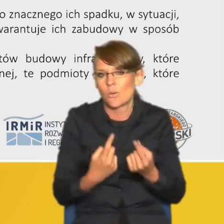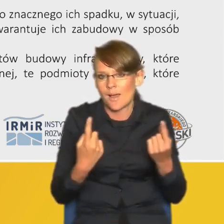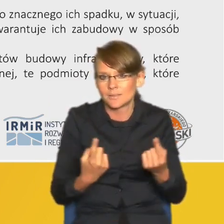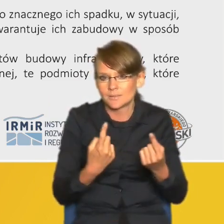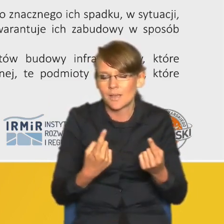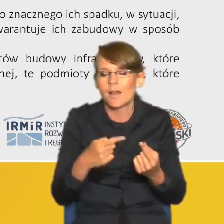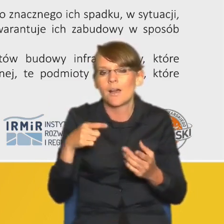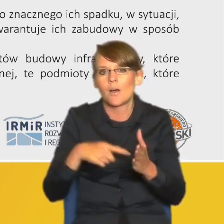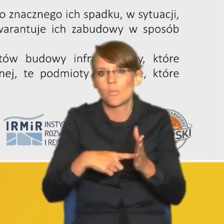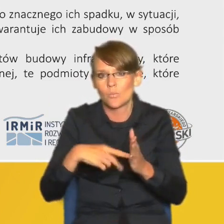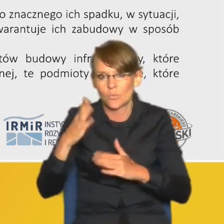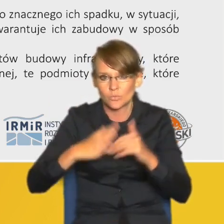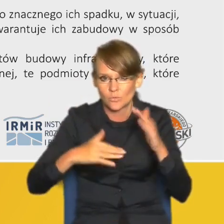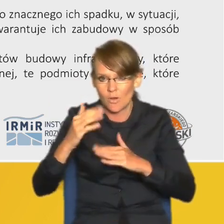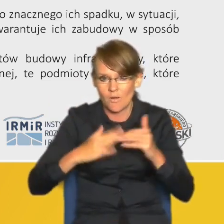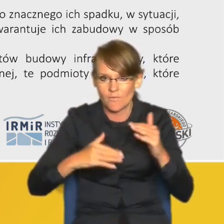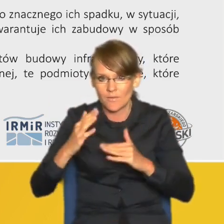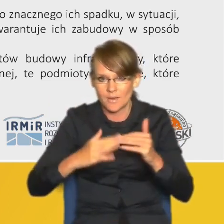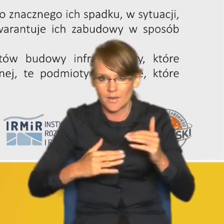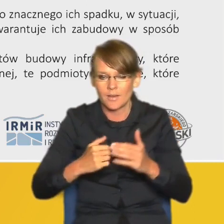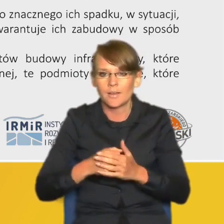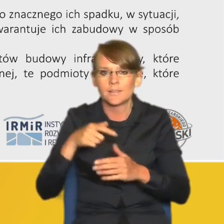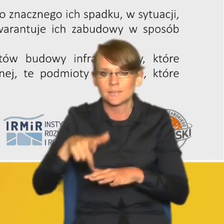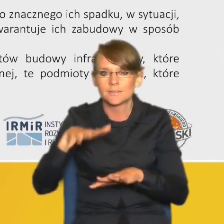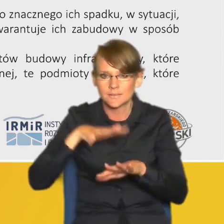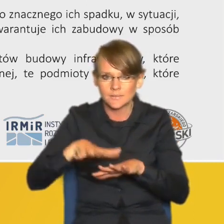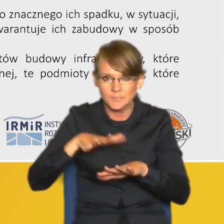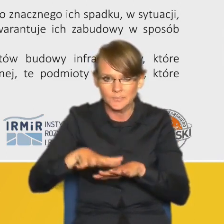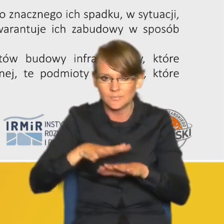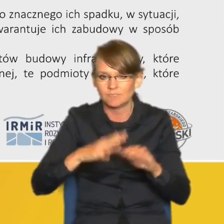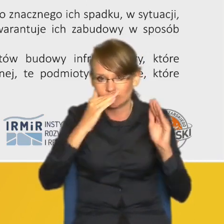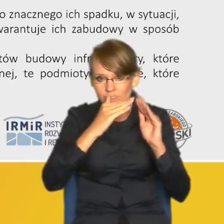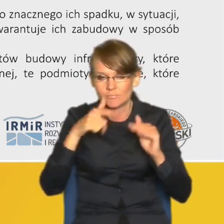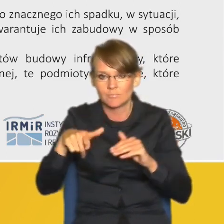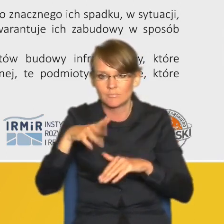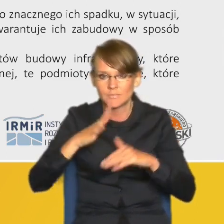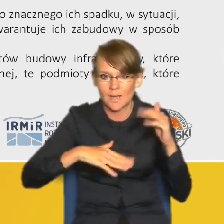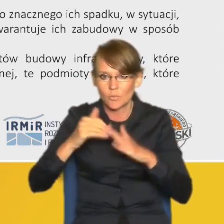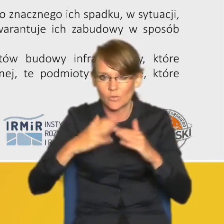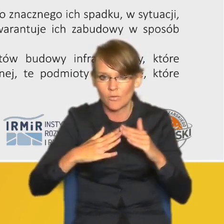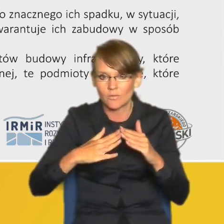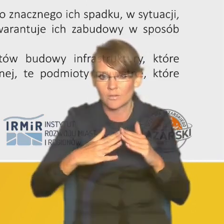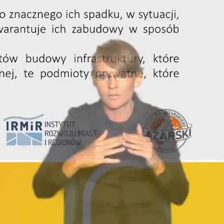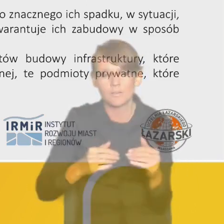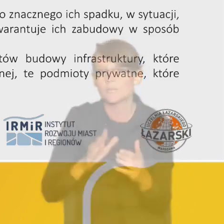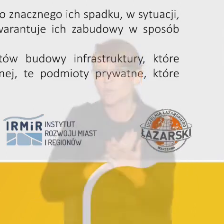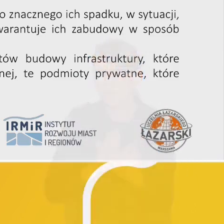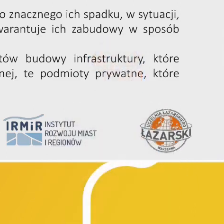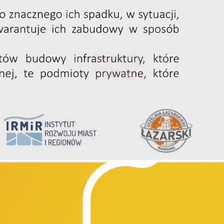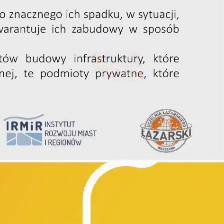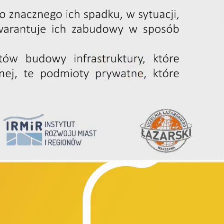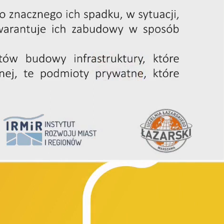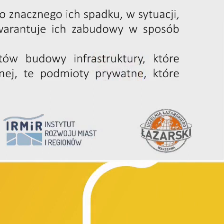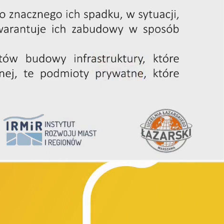mamy budowę w systemie zabudowy szeregowej przepraszam 80 tysięcy w